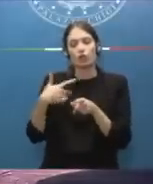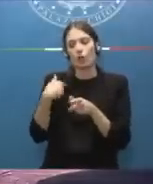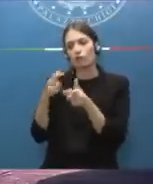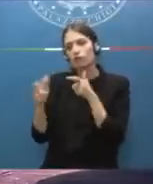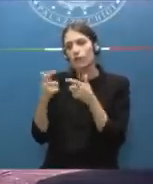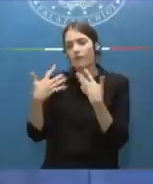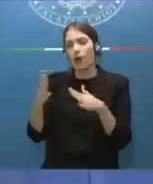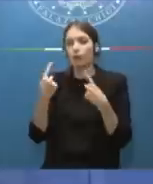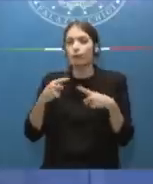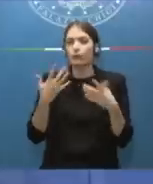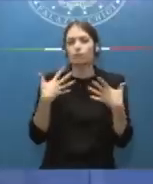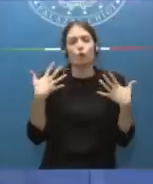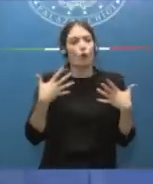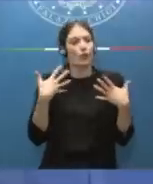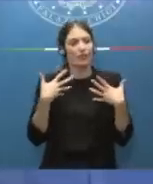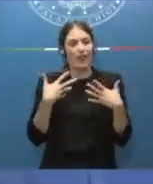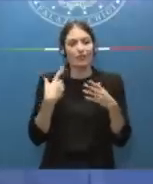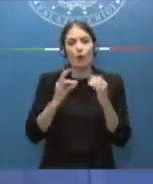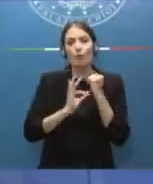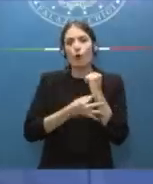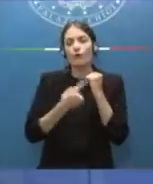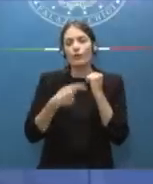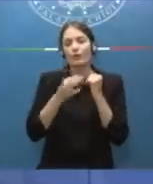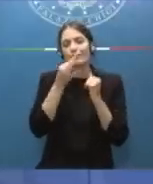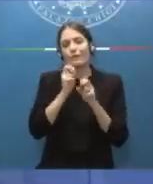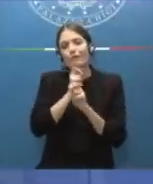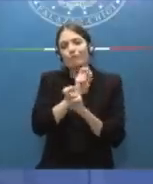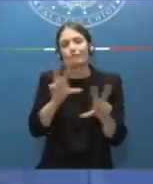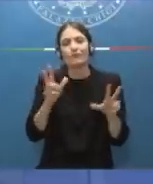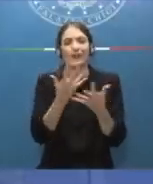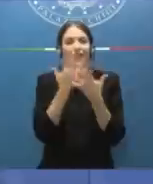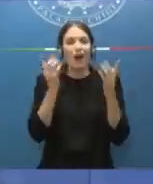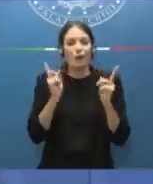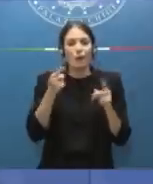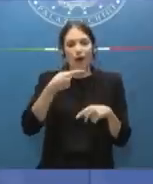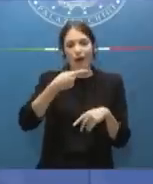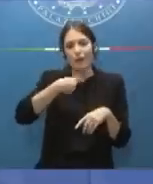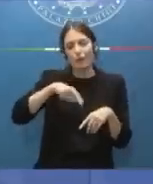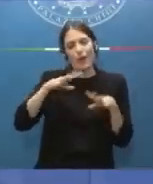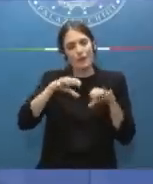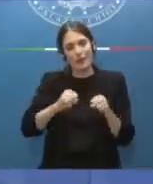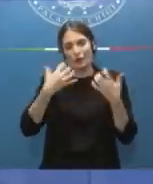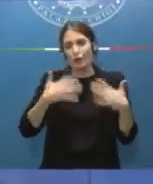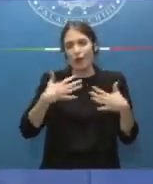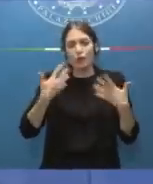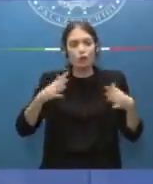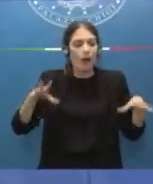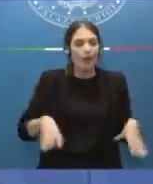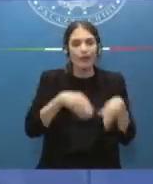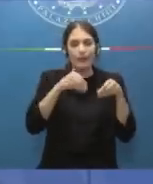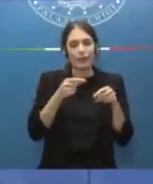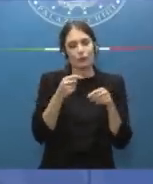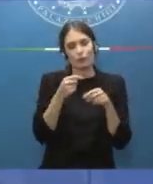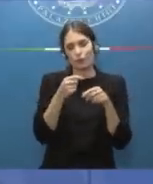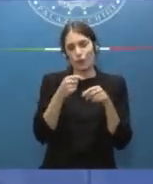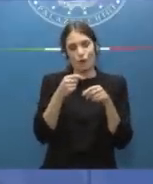contenta di questo provvedimento che dà un segnale su qualcosa su cui ci siamo impegnati dall'inizio di questa legislatura e di